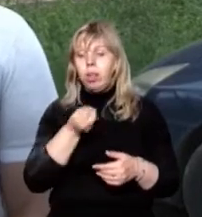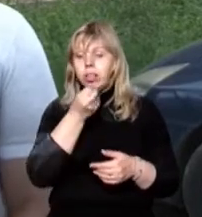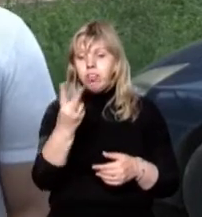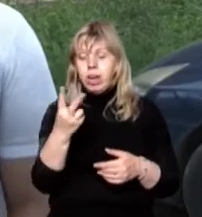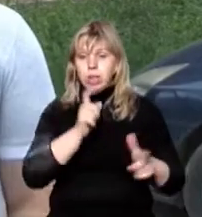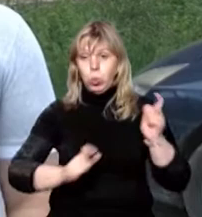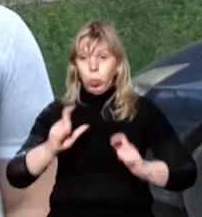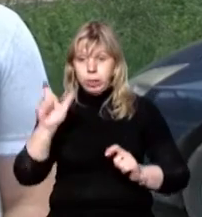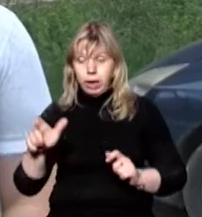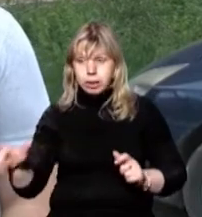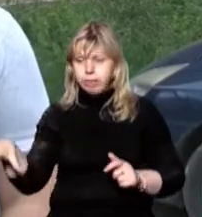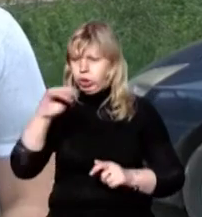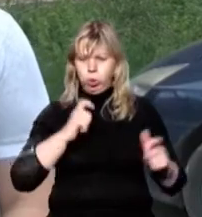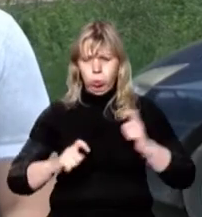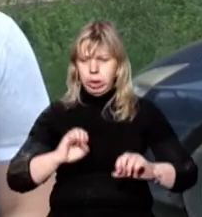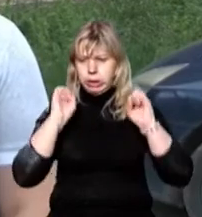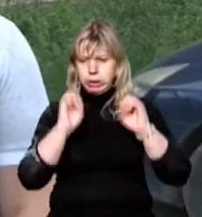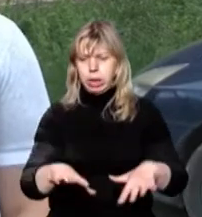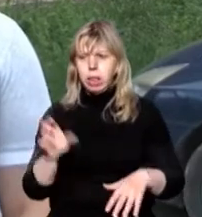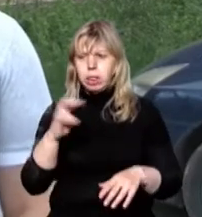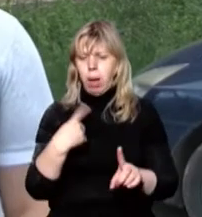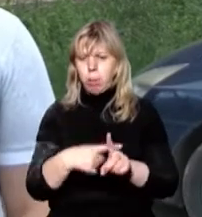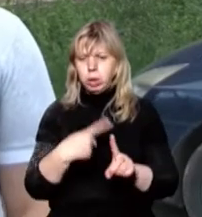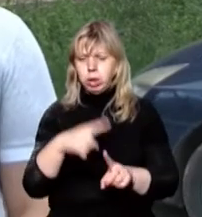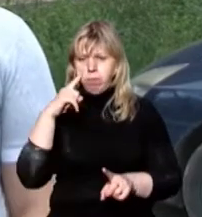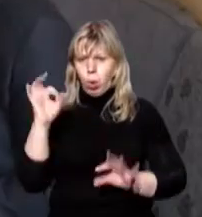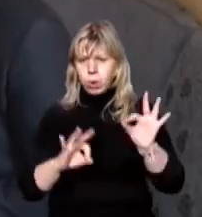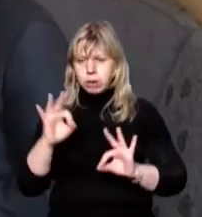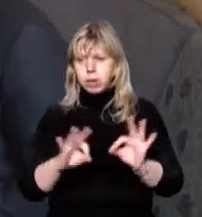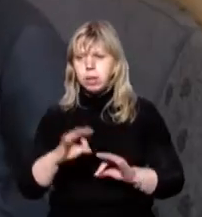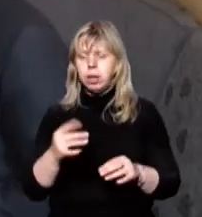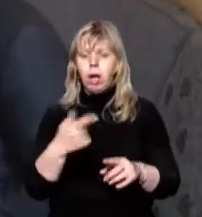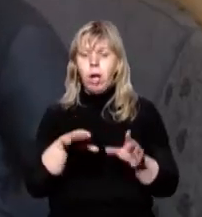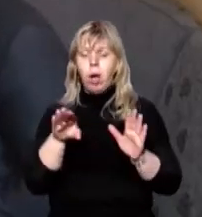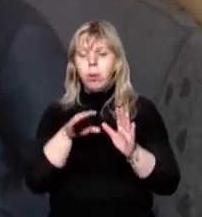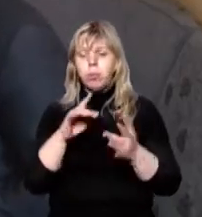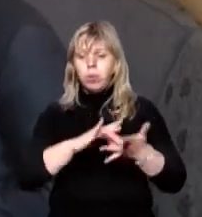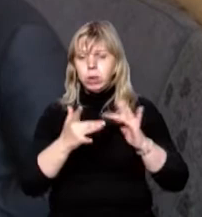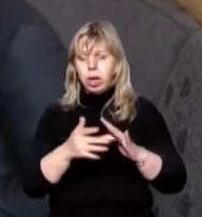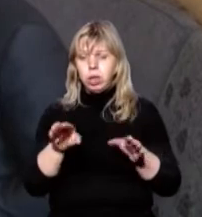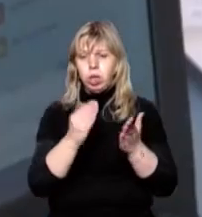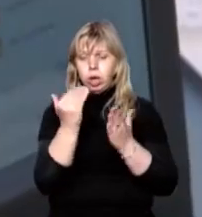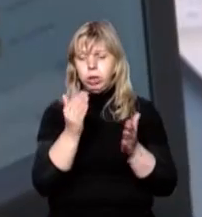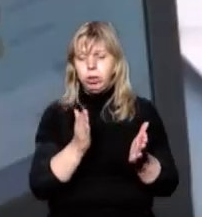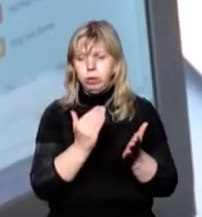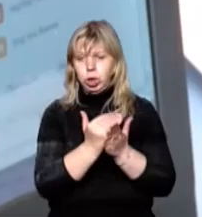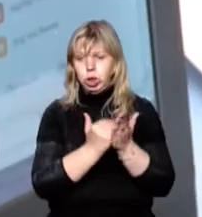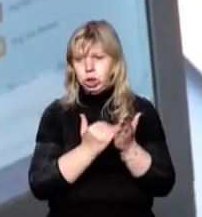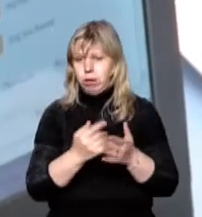студентів. Всі студенти здали на позитивні оцінки. Онлайн-режим, в принципі,